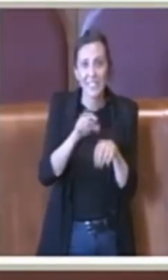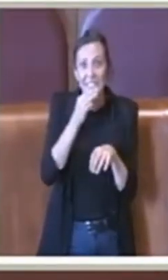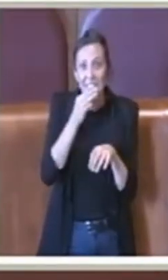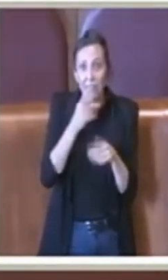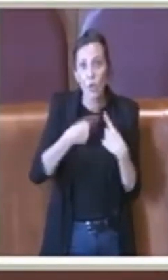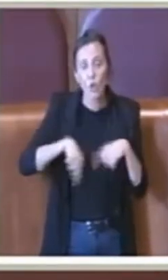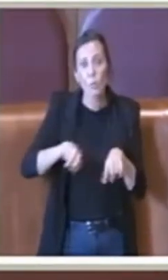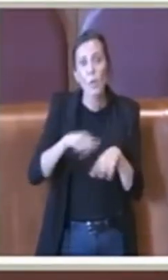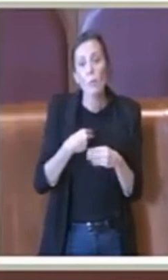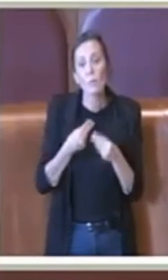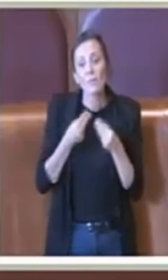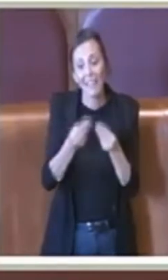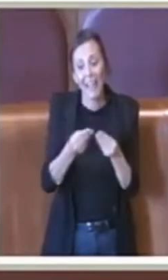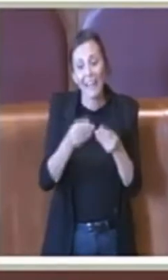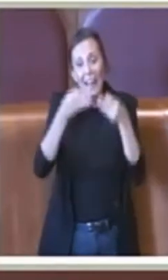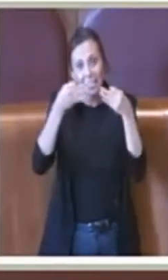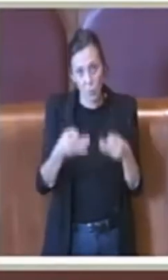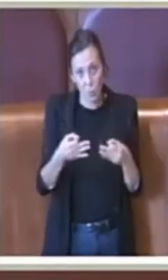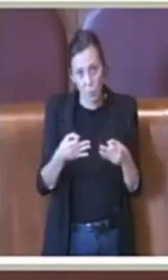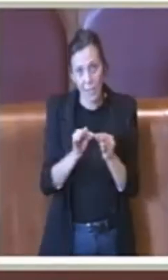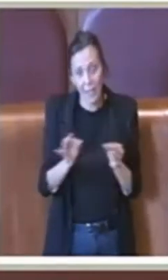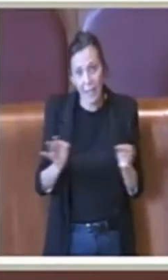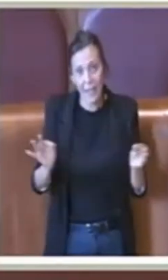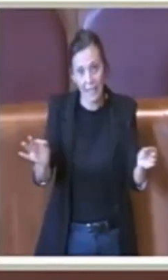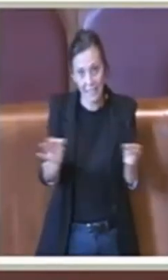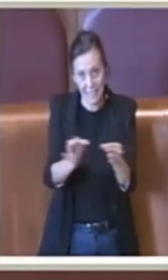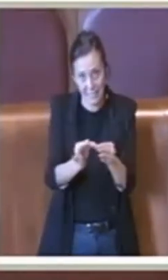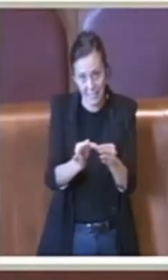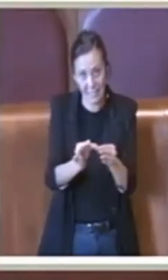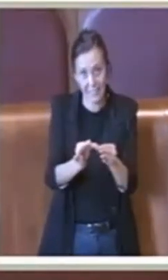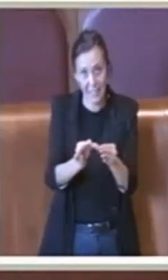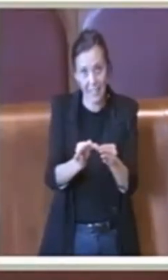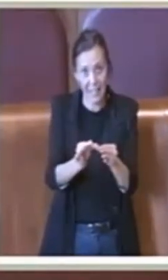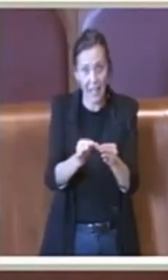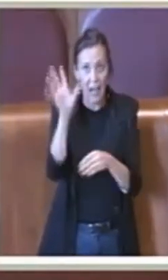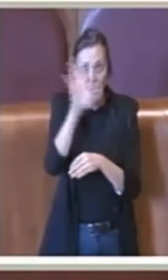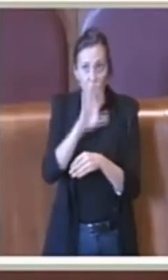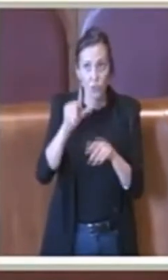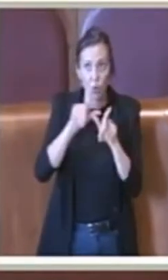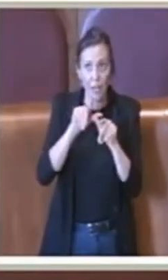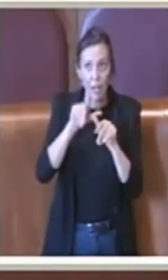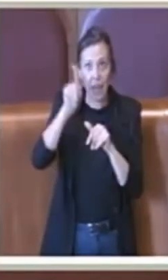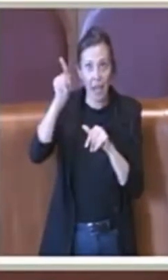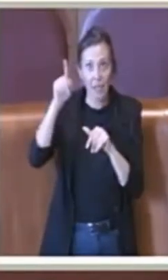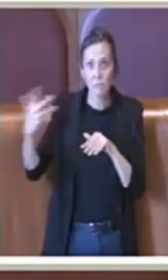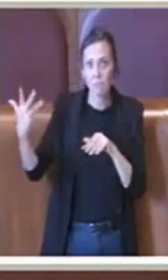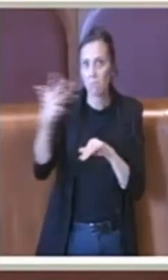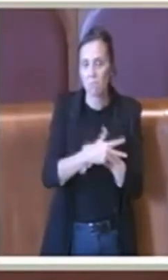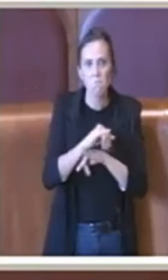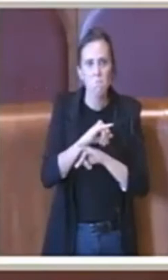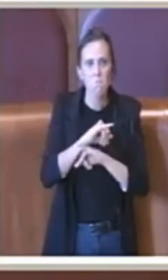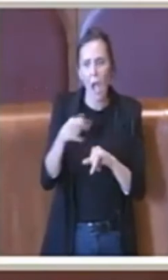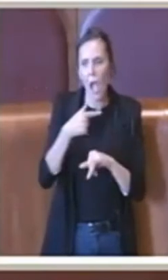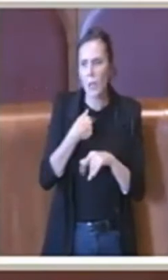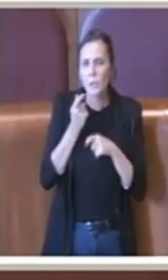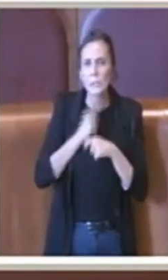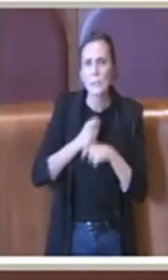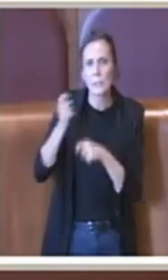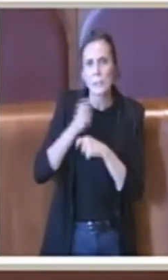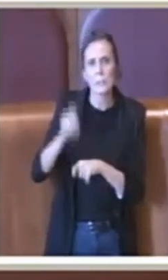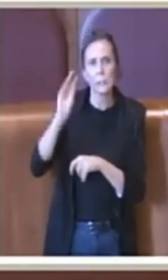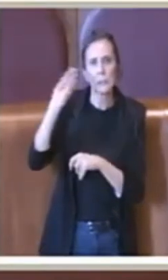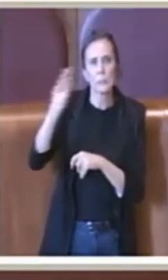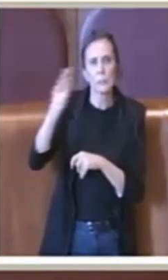sicurezza con il dovuto capping, cosa che chiaramente la Regione Lazio su questo non è mai intervenuta, noi abbiamo sollecitato più volte